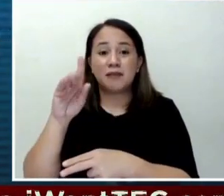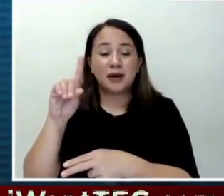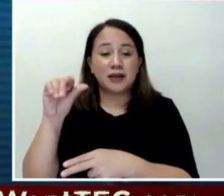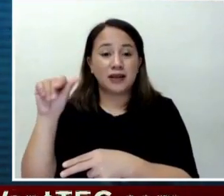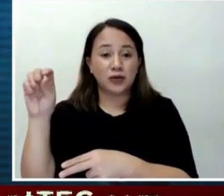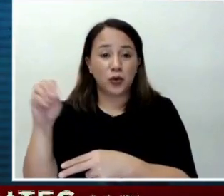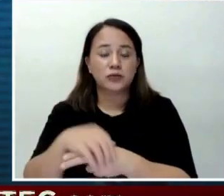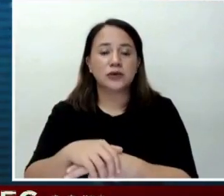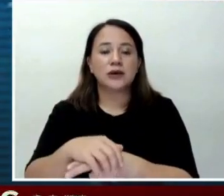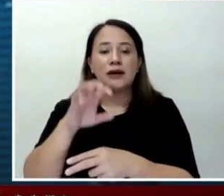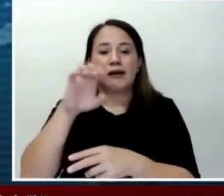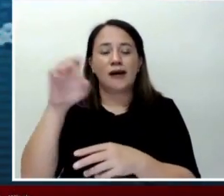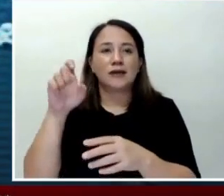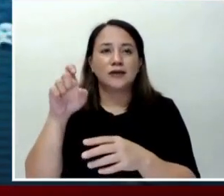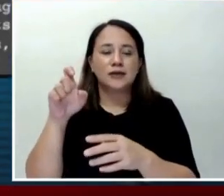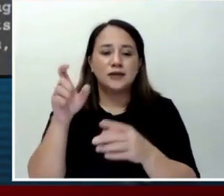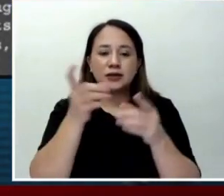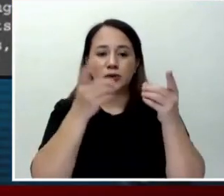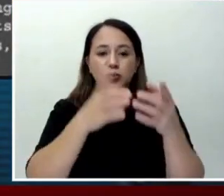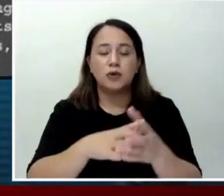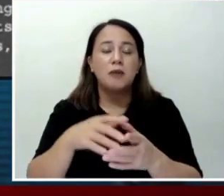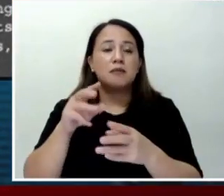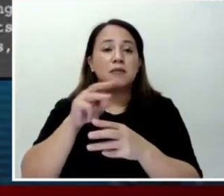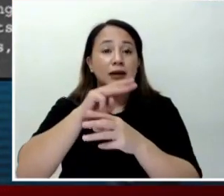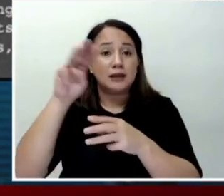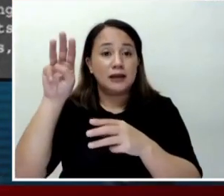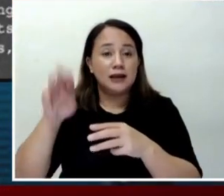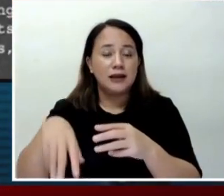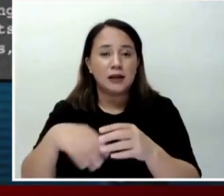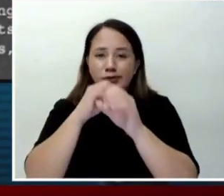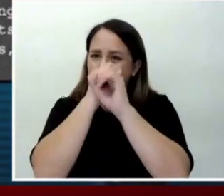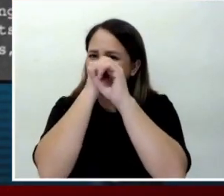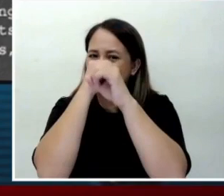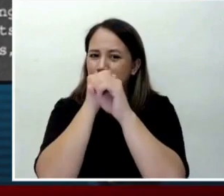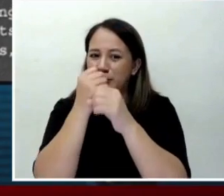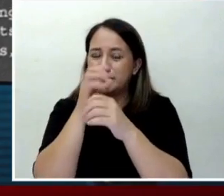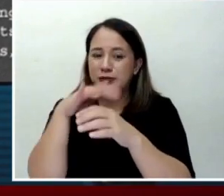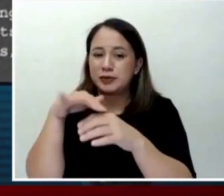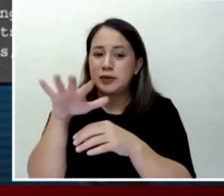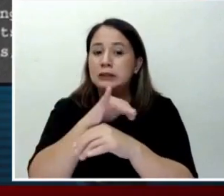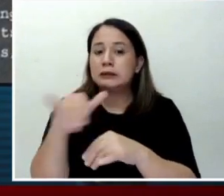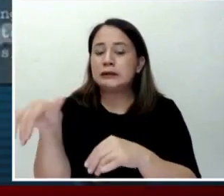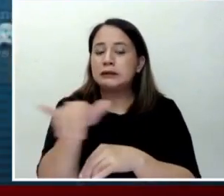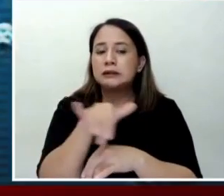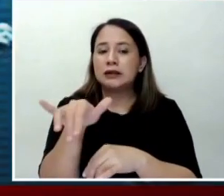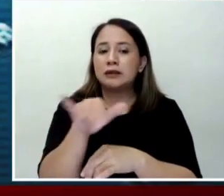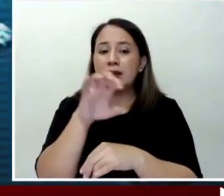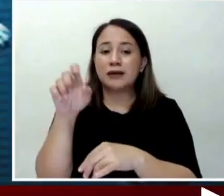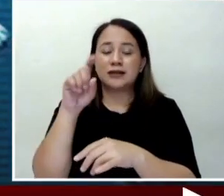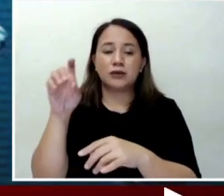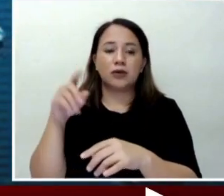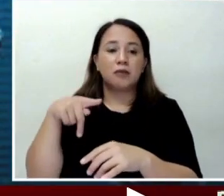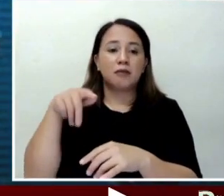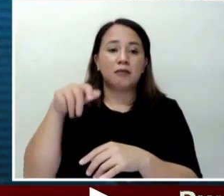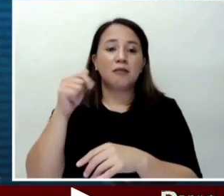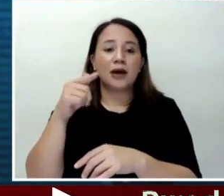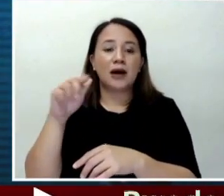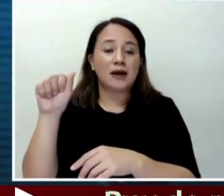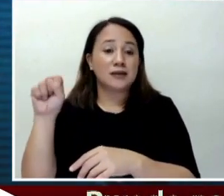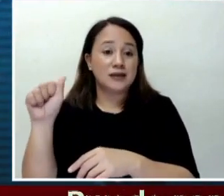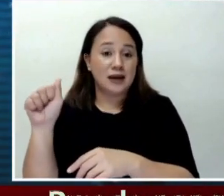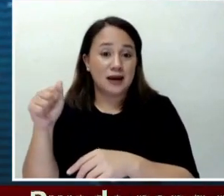direktor ng Manila Observatory. Asteroid Quintanar naman para sa dating direktor ng pag-asa at presidente ng World